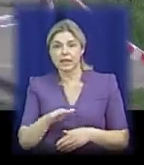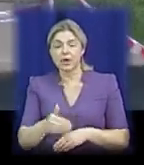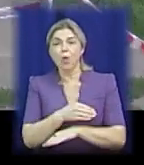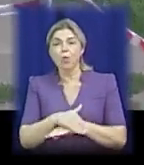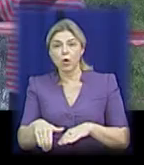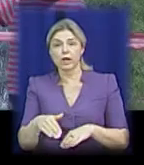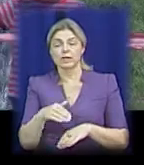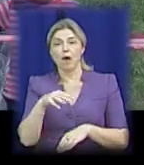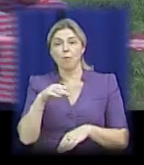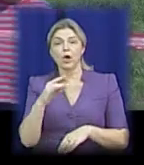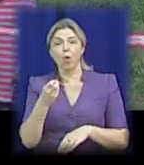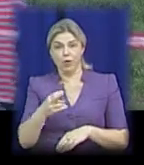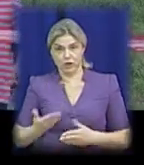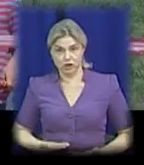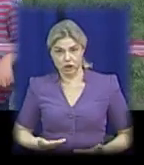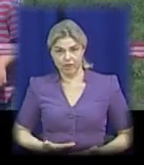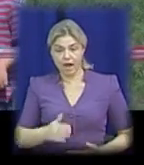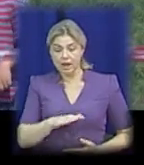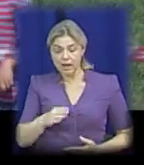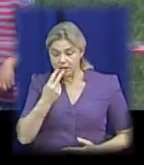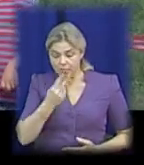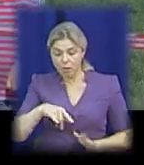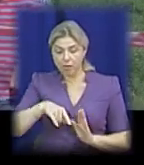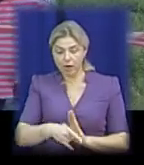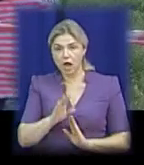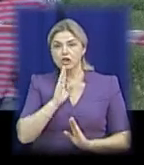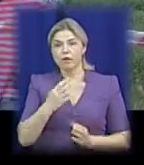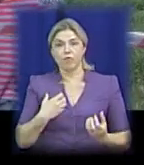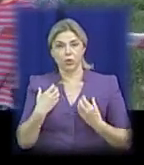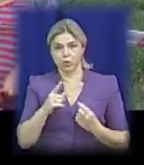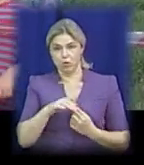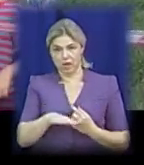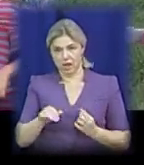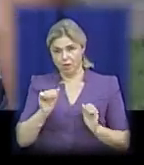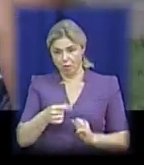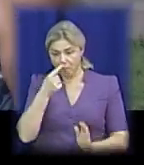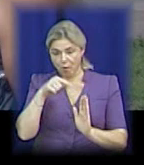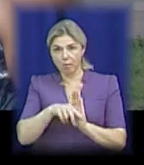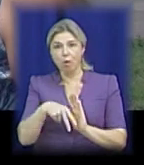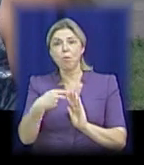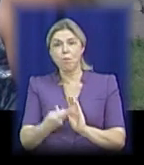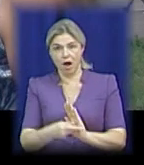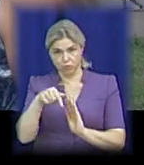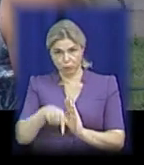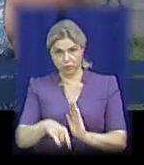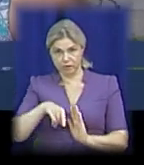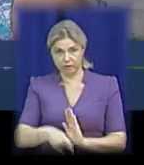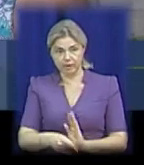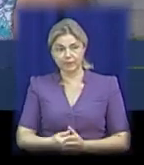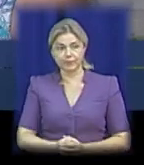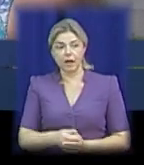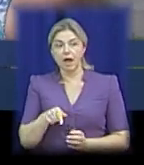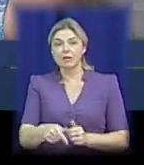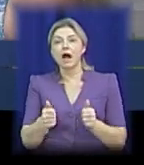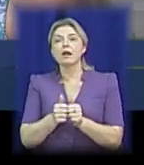Молоджа заглядає у провалля. Жінка переймається, що діти можуть туди впасти. «Во-первых, це возле знака пешеходний перехід,